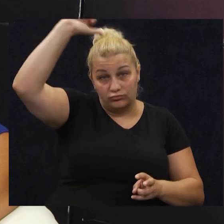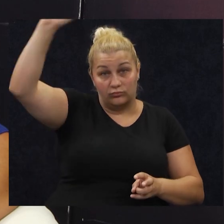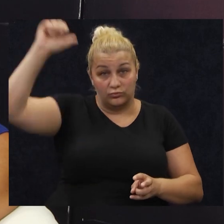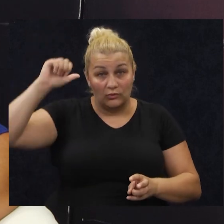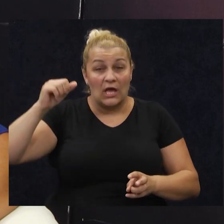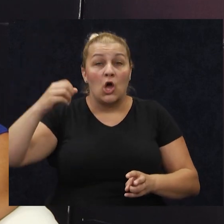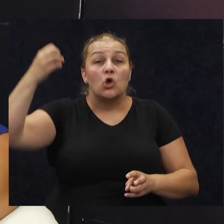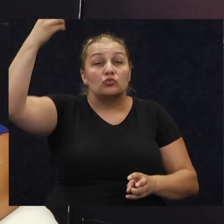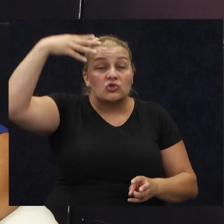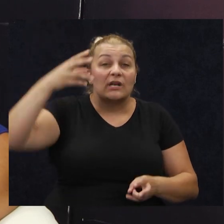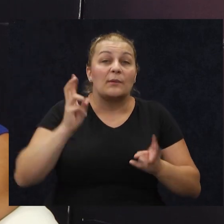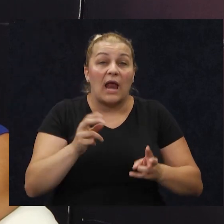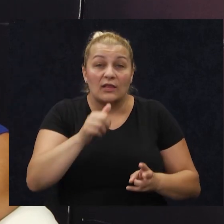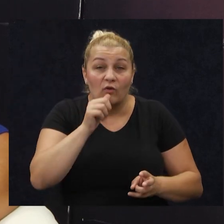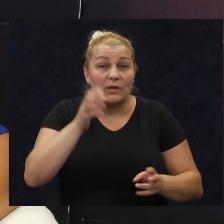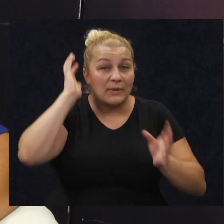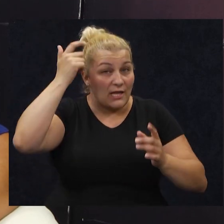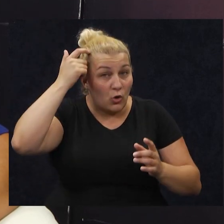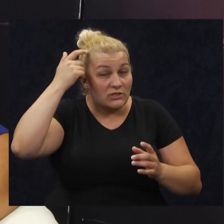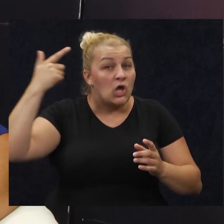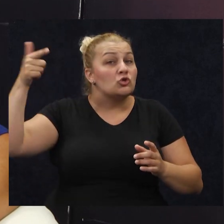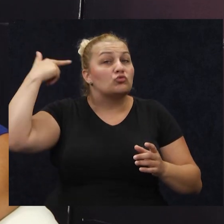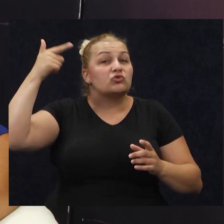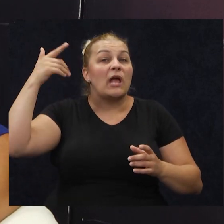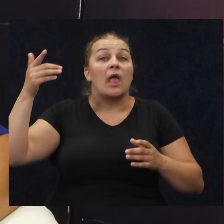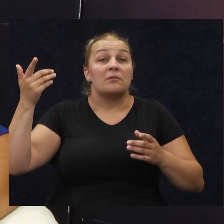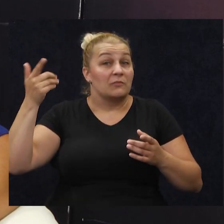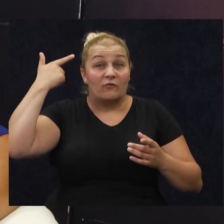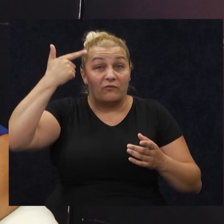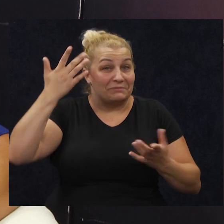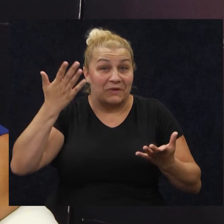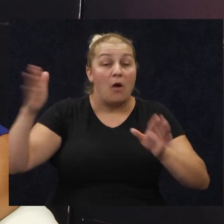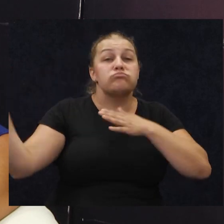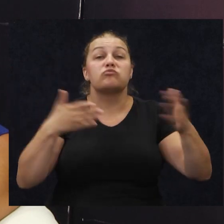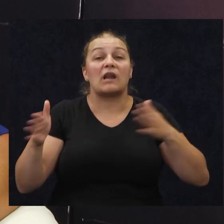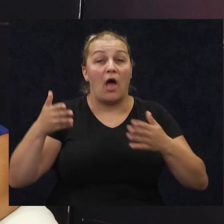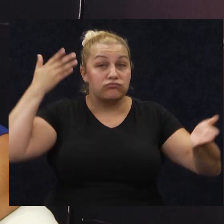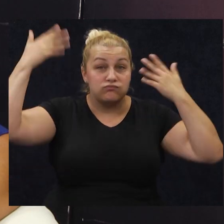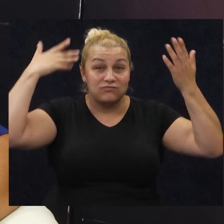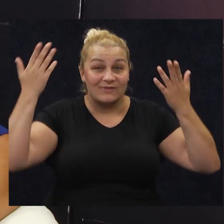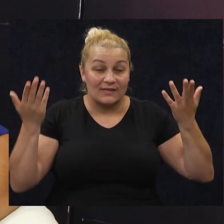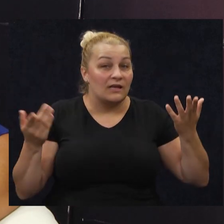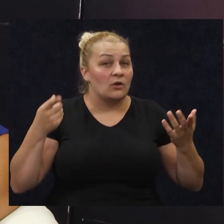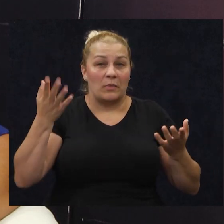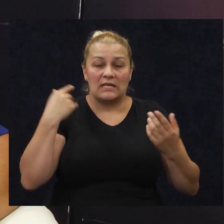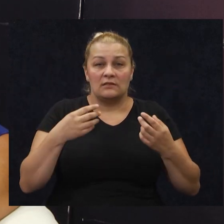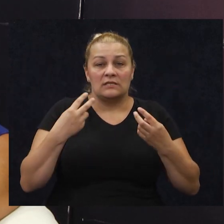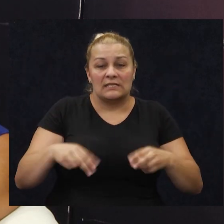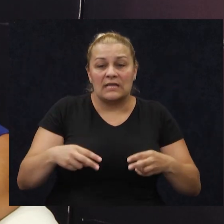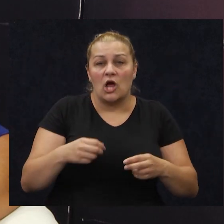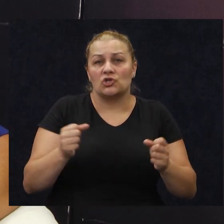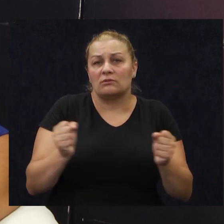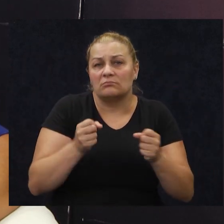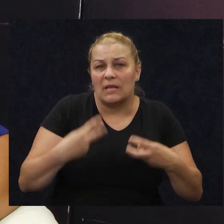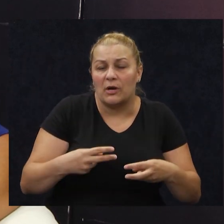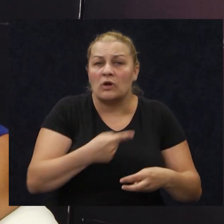tuširanje hladnom vodom, pranje kose, sušenje, naburi i tako, mislim, uvjeti ekstremni, znači ekstremne temperature, minus i po